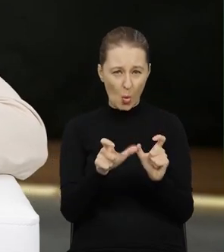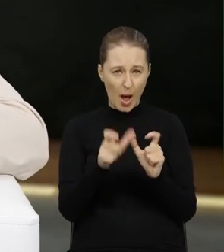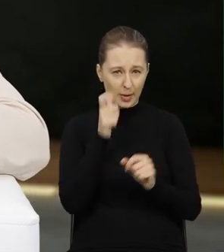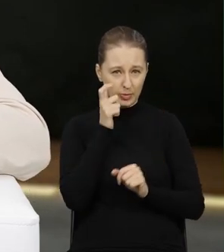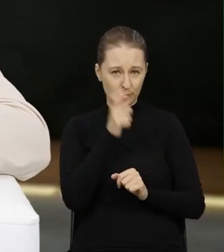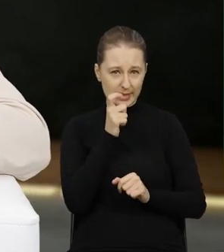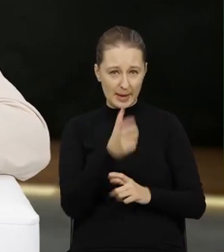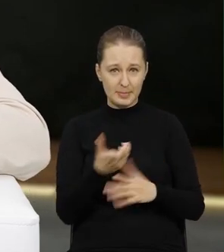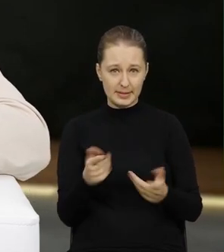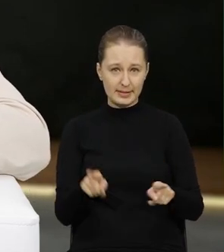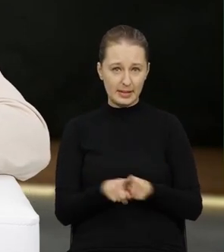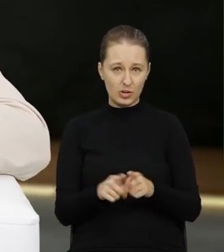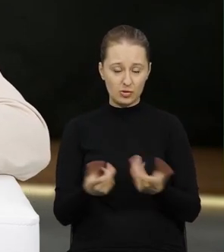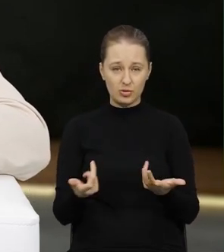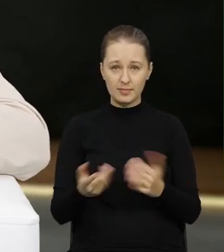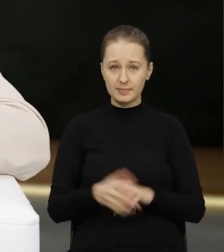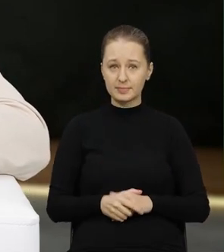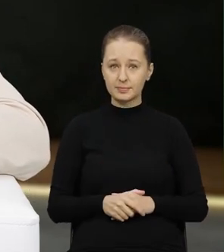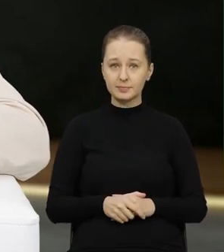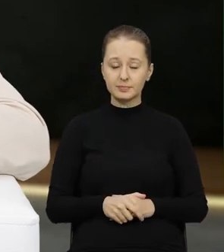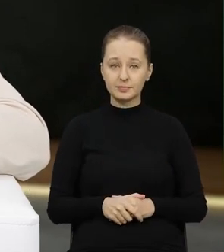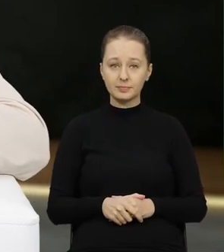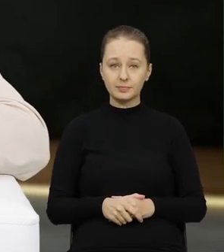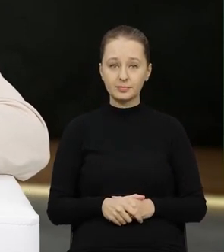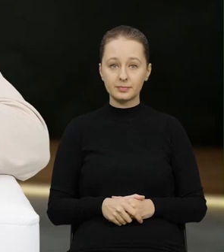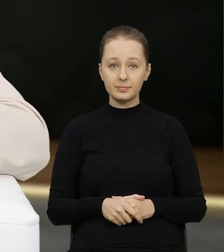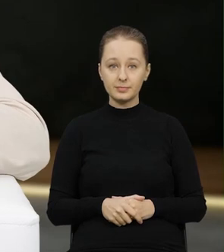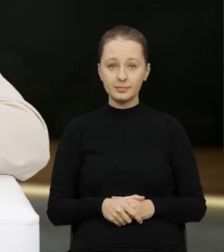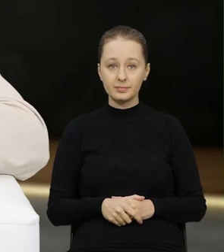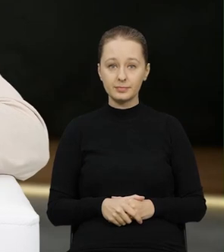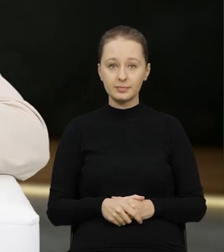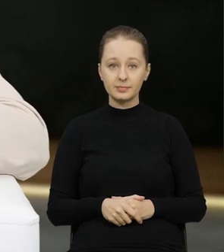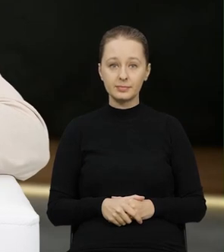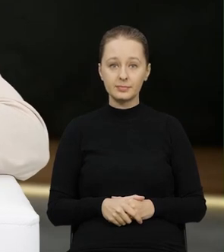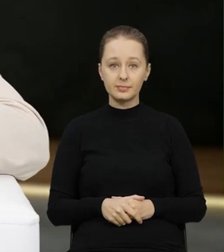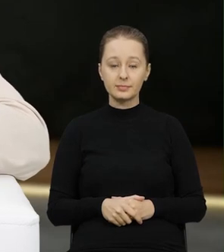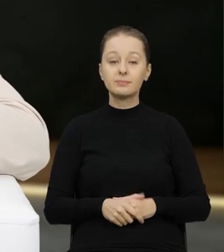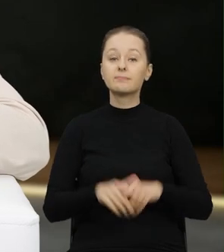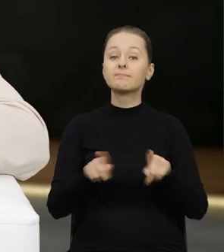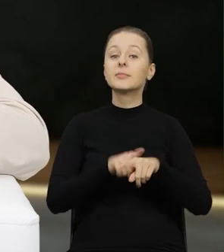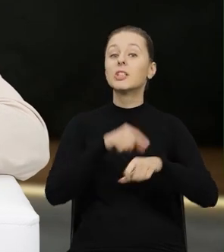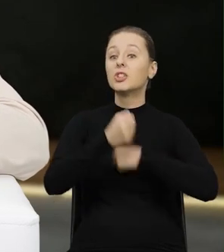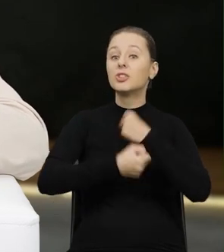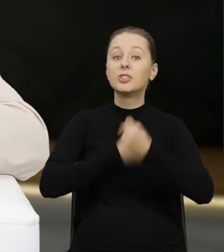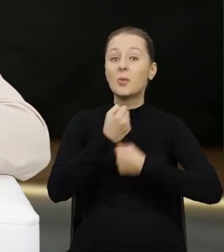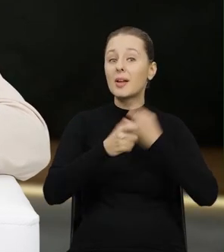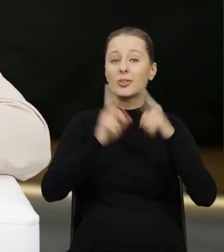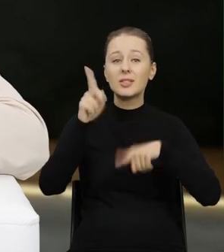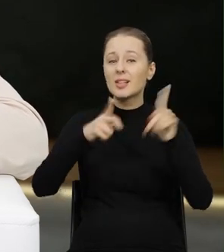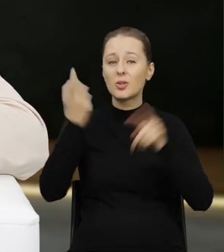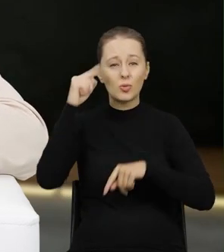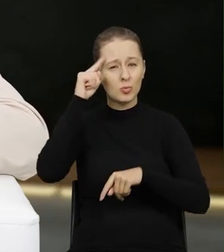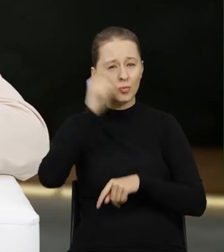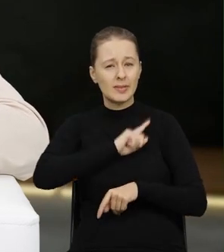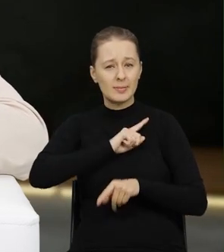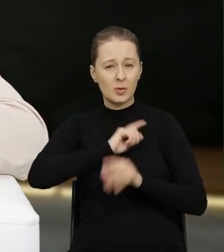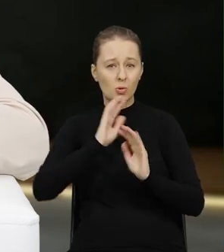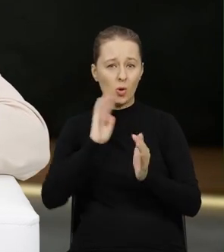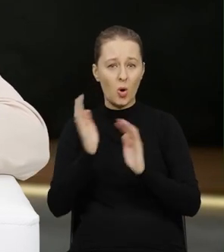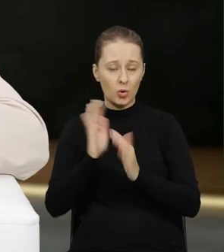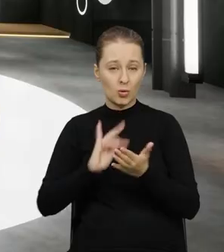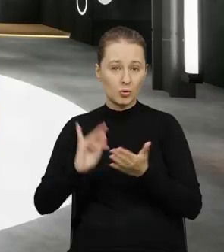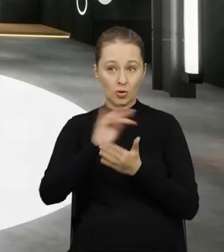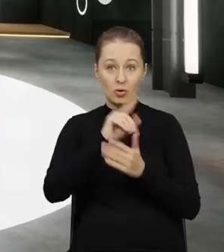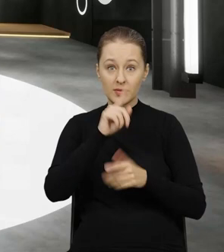sprawcę. Więc tutaj też działania jakby nie zależą tylko od Głównego Inspektora Ochrony